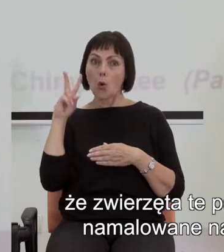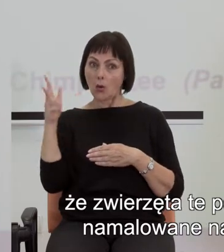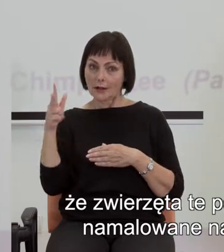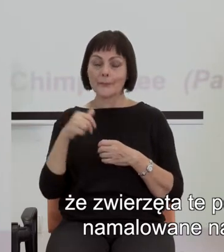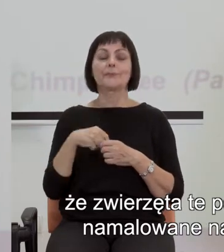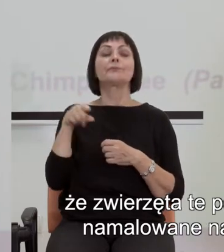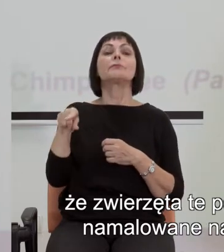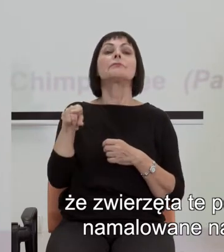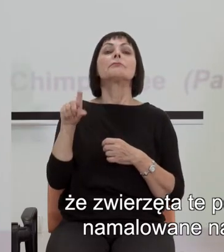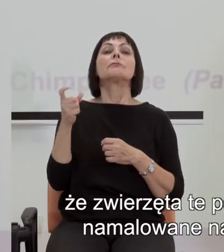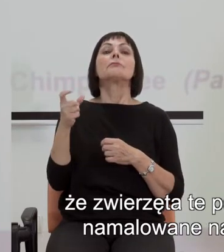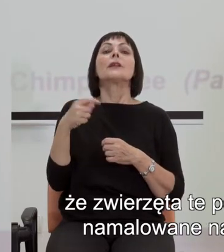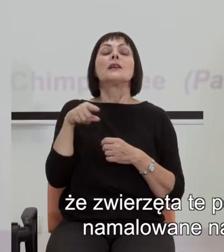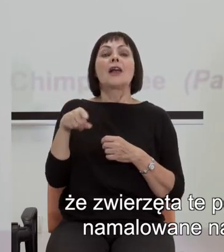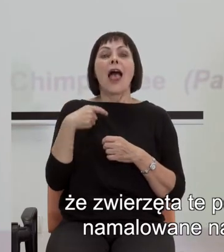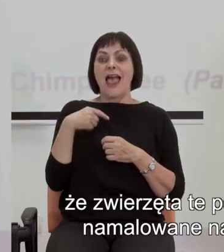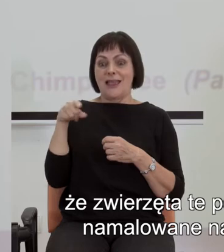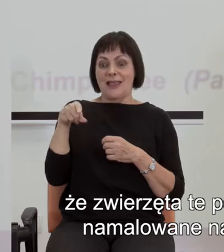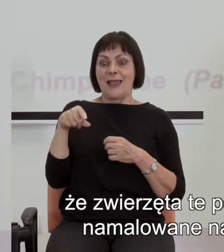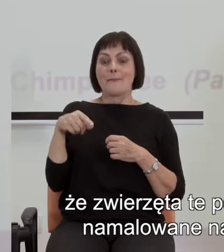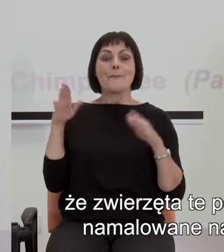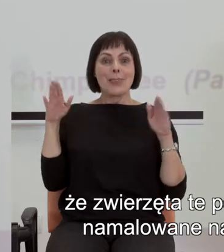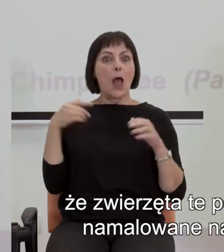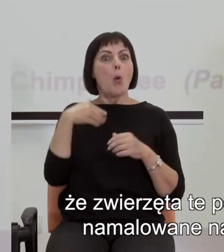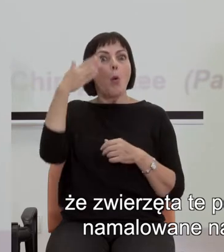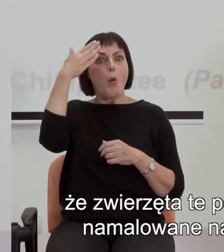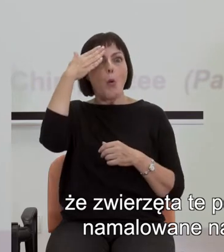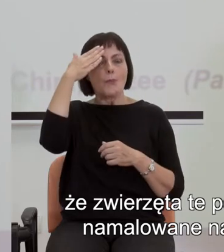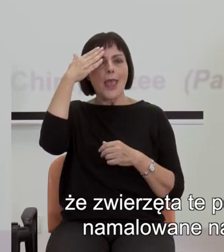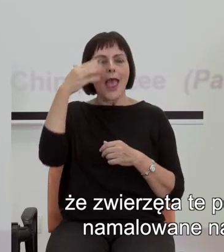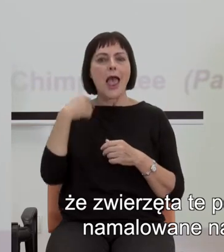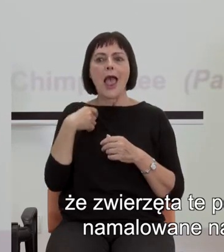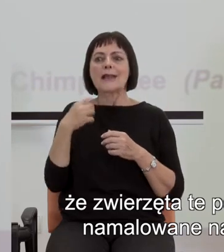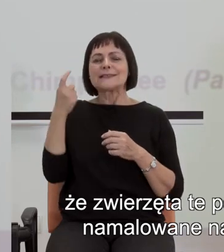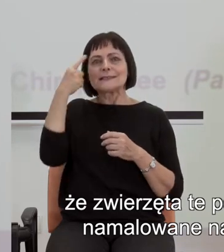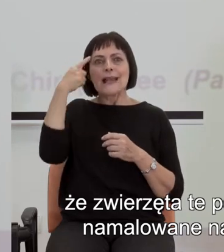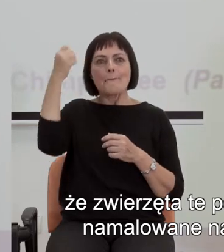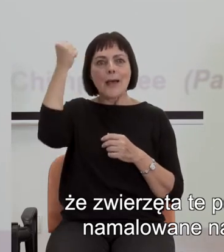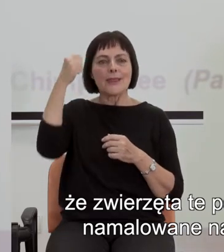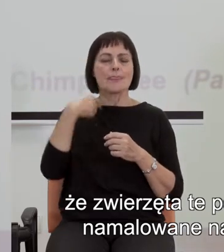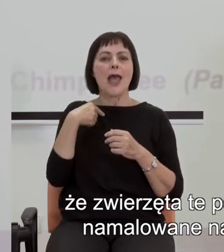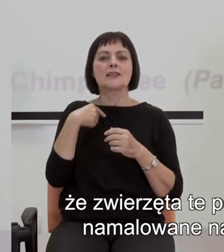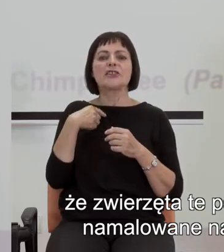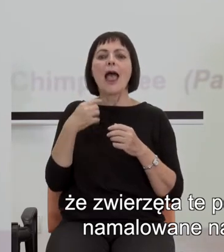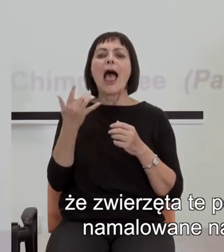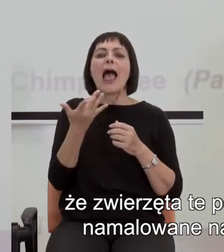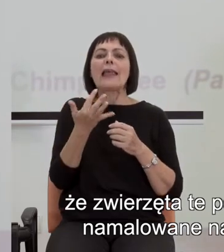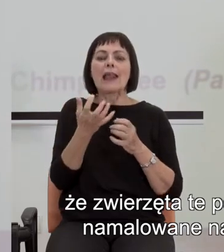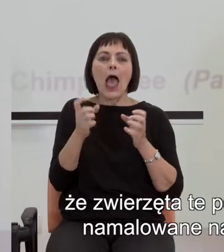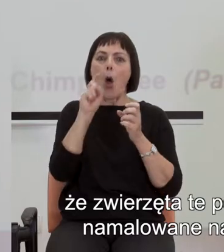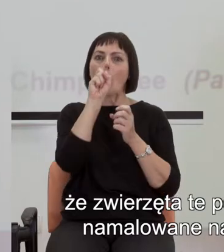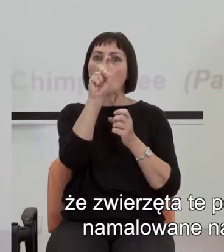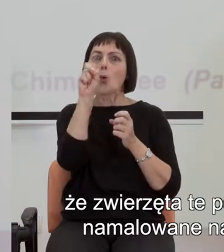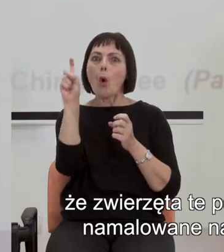że zwierzęta te potrafią zapamiętać liczebność kropek,